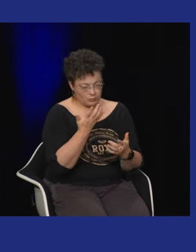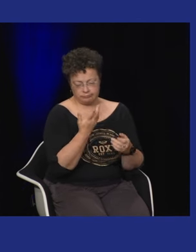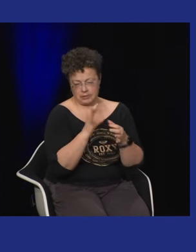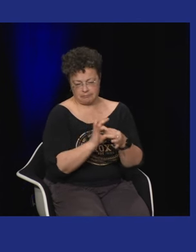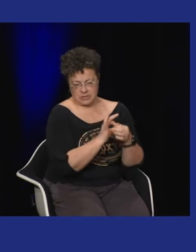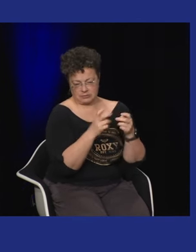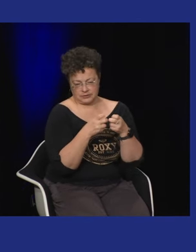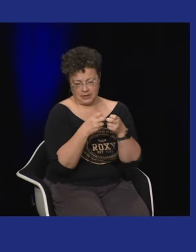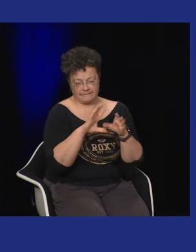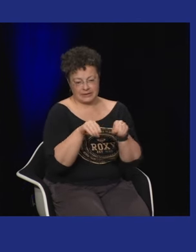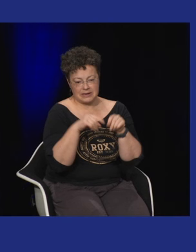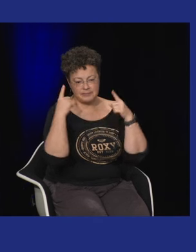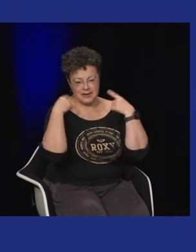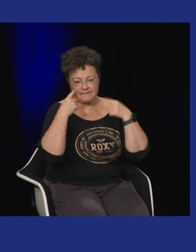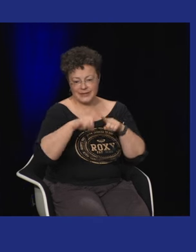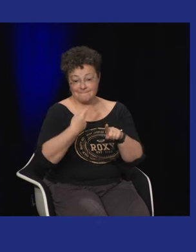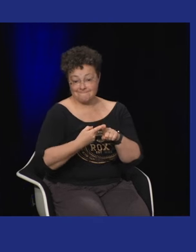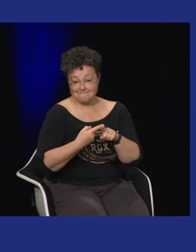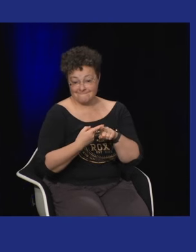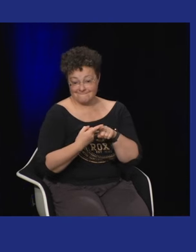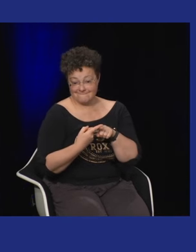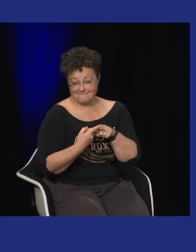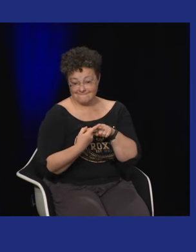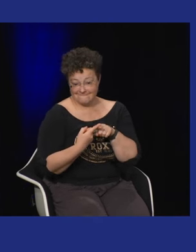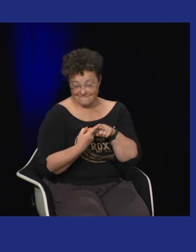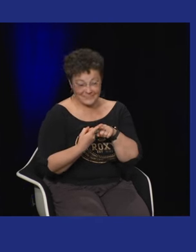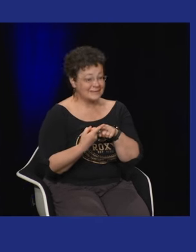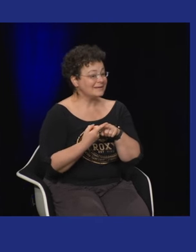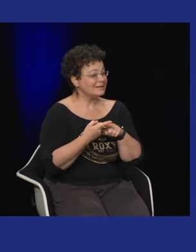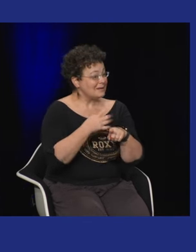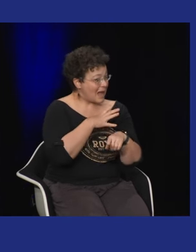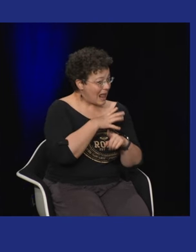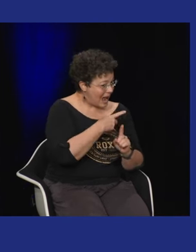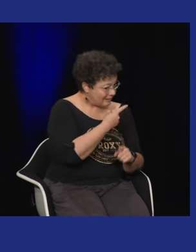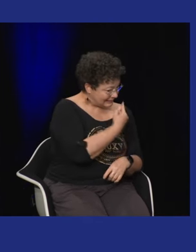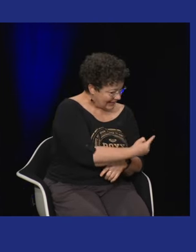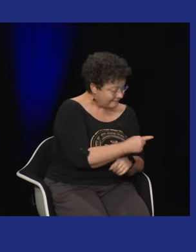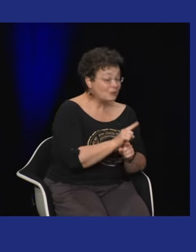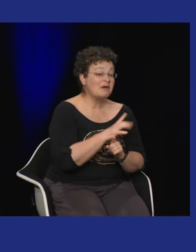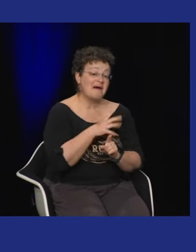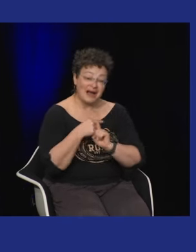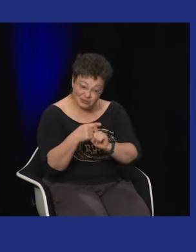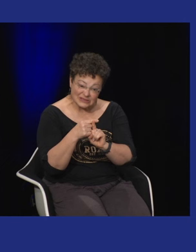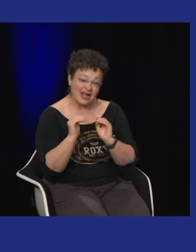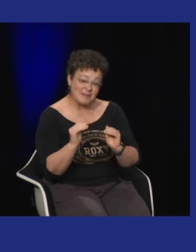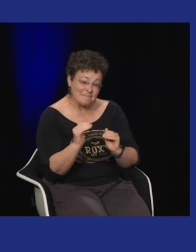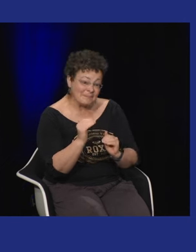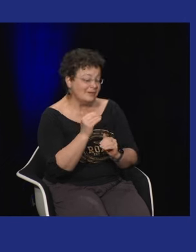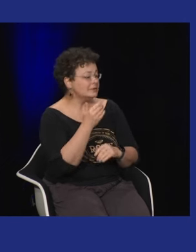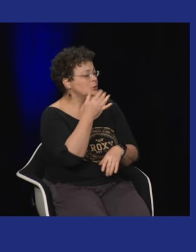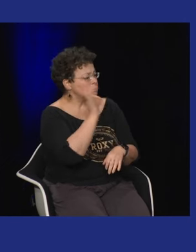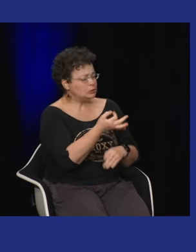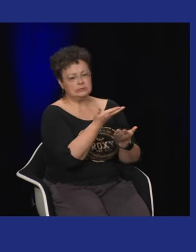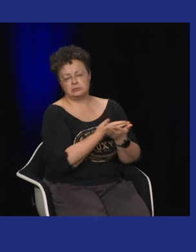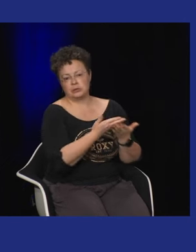il y a l'appropriation culturelle alors par exemple la famille Bélier dans le cinéma il y a du